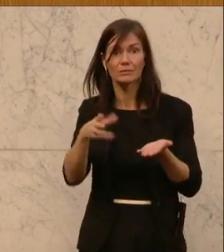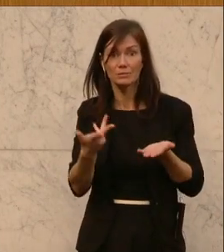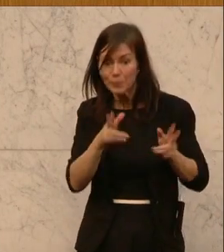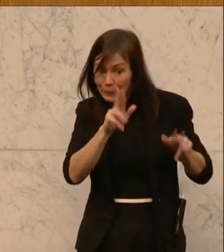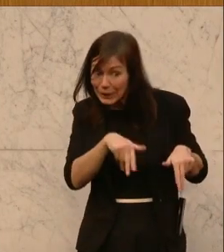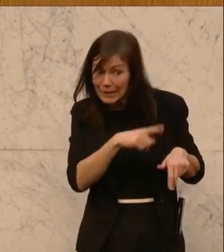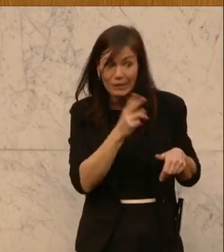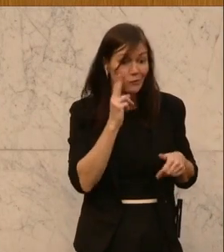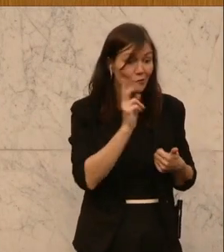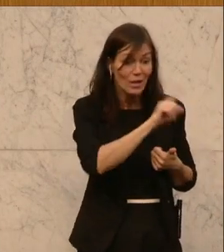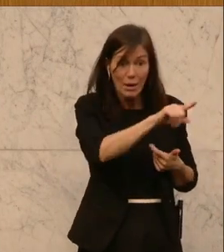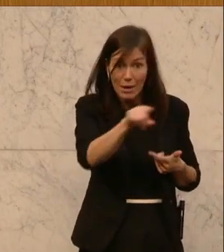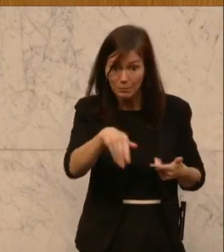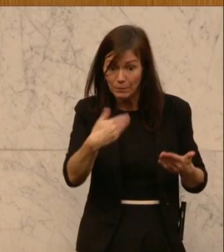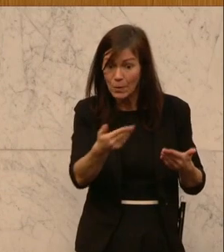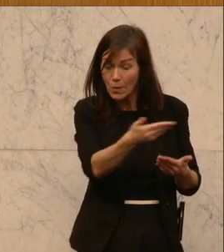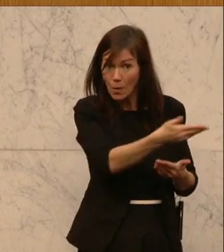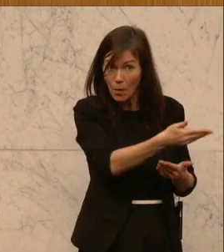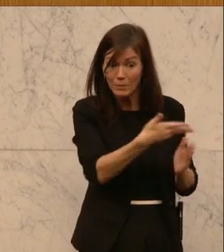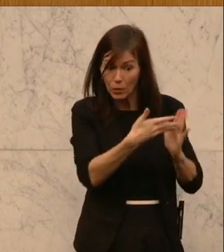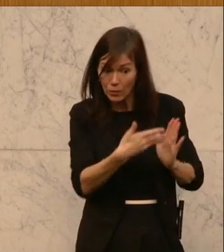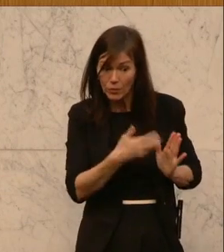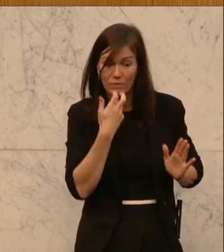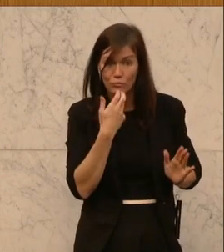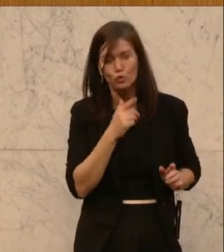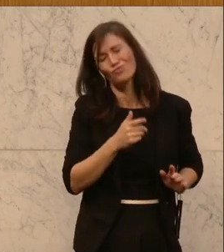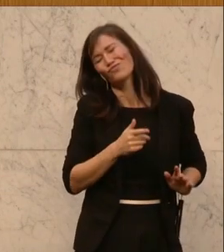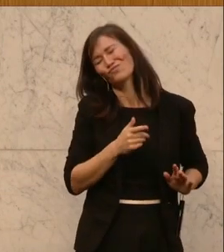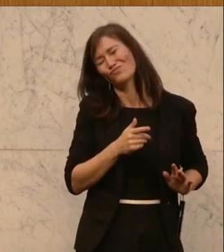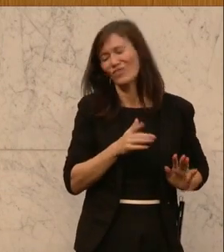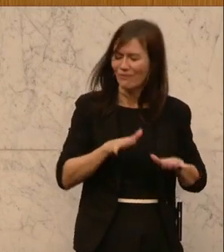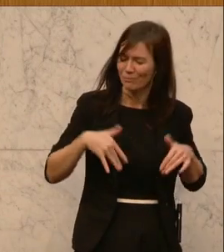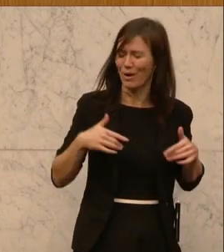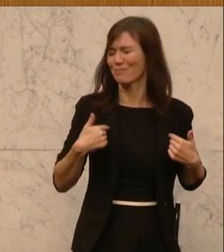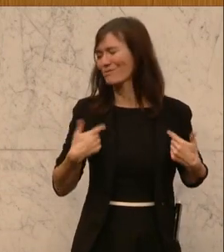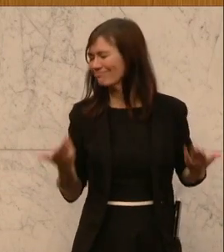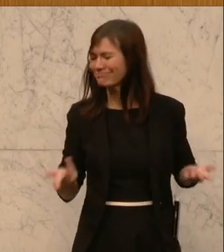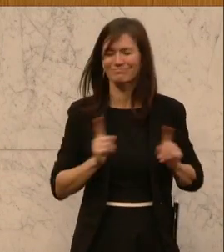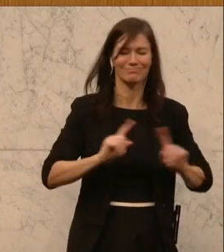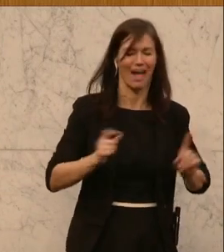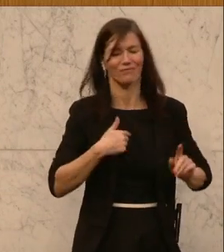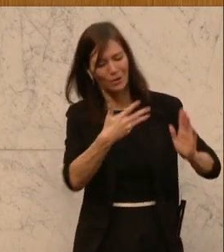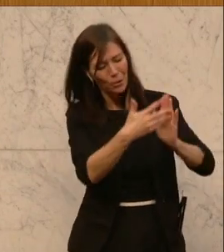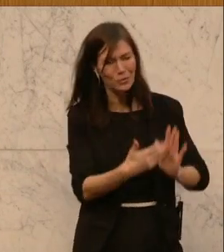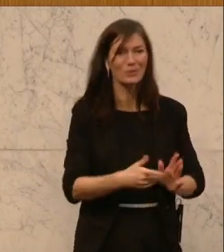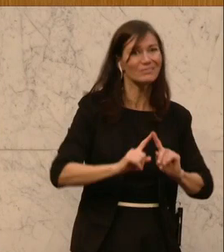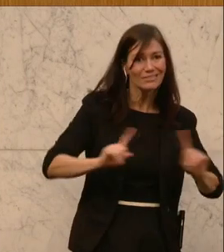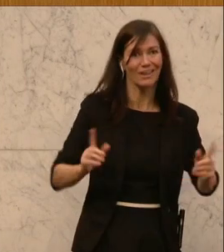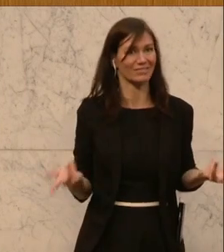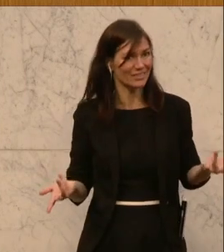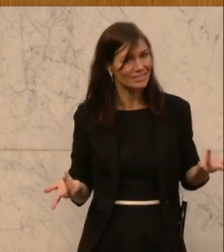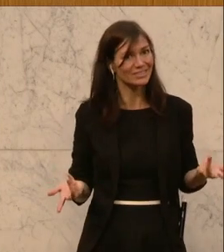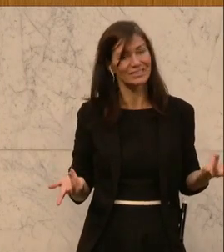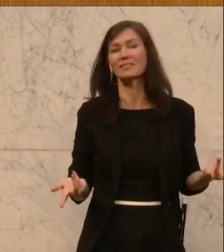erhalten? Das wollten wir immer gewährleisten. Aber das Tolle daran, wir als ParlamentarierInnen durften ja nicht einmal kontrollieren, wer dieses